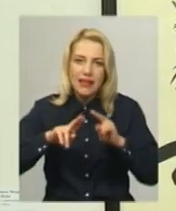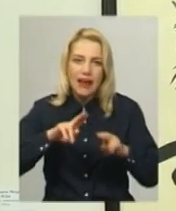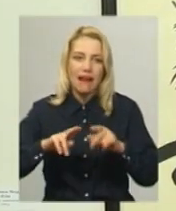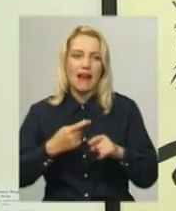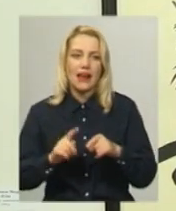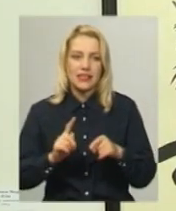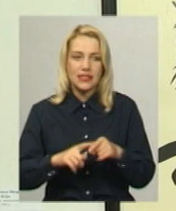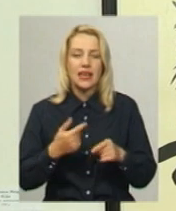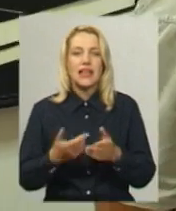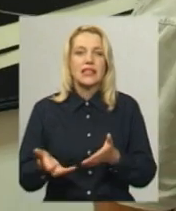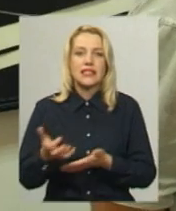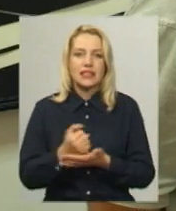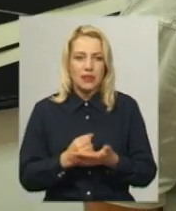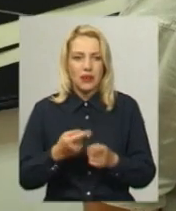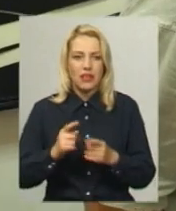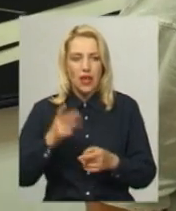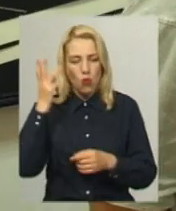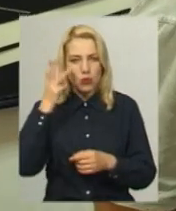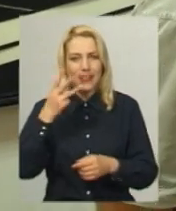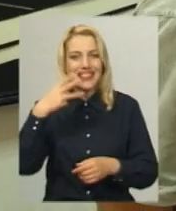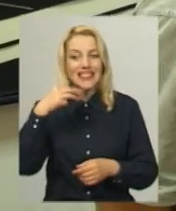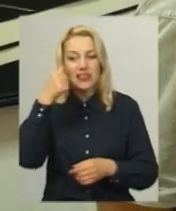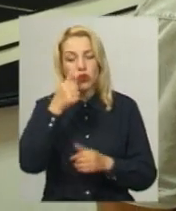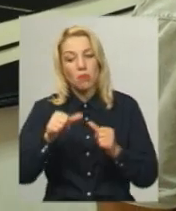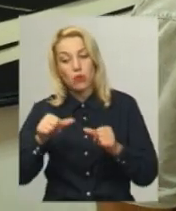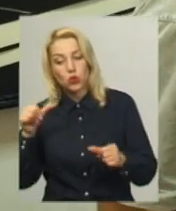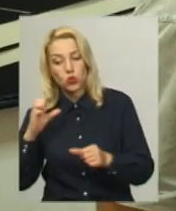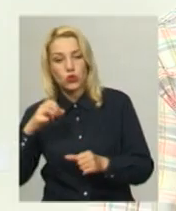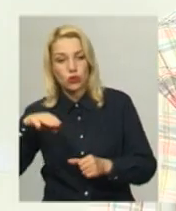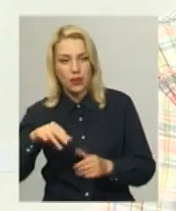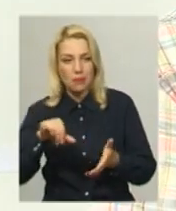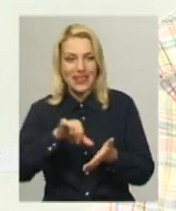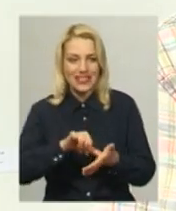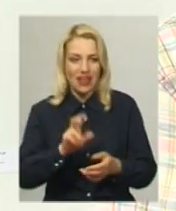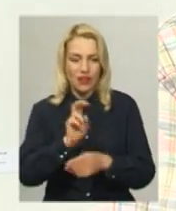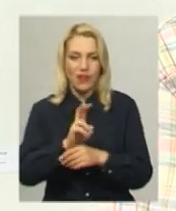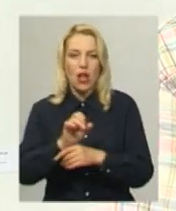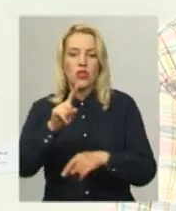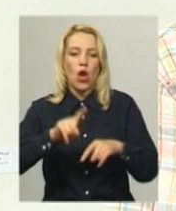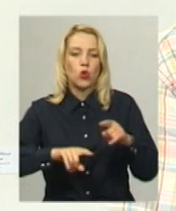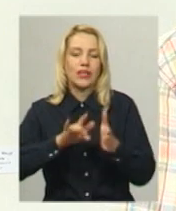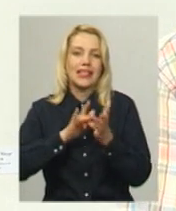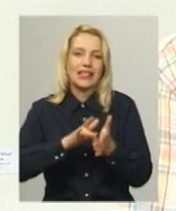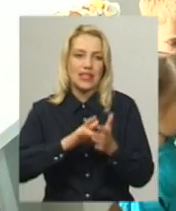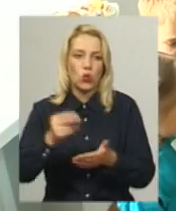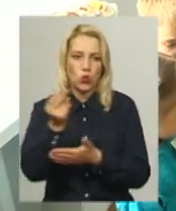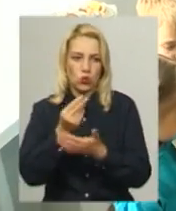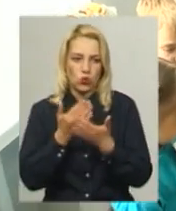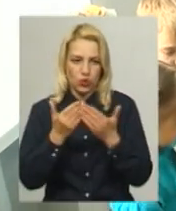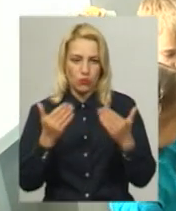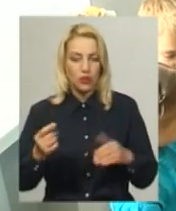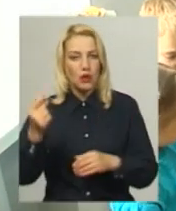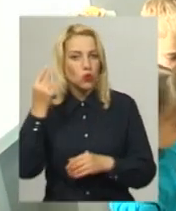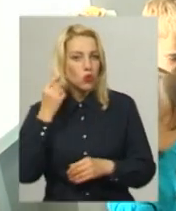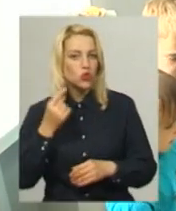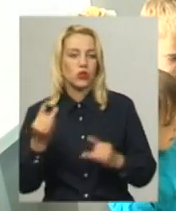зібрані у родинах подолян в 30-х роках минулого століття представили відвідувачам на родинній екскурсії художнього музею. Відвідувачі почули